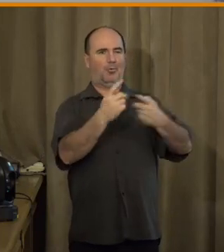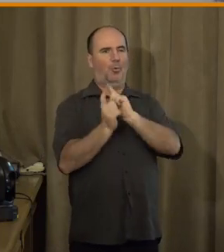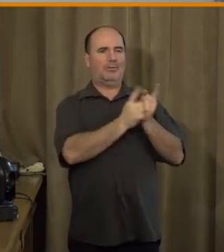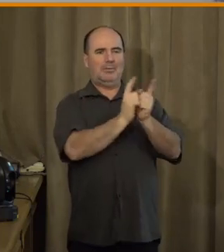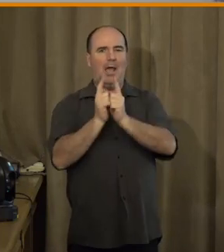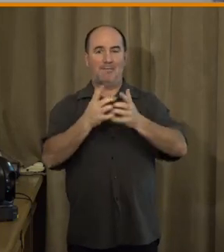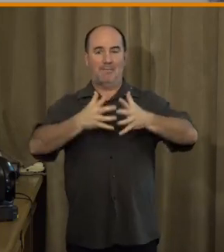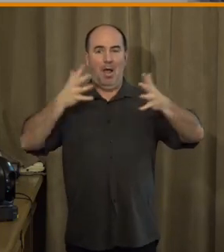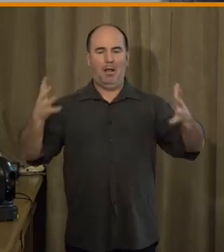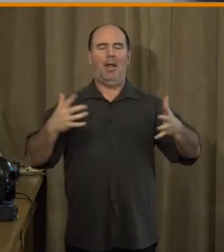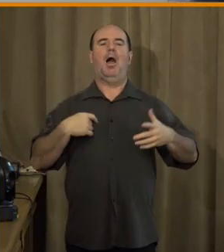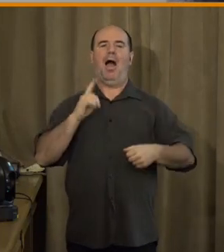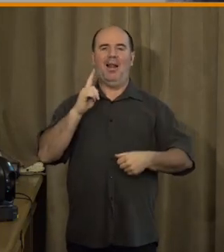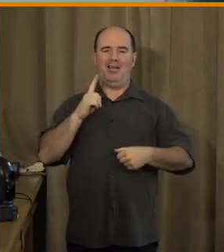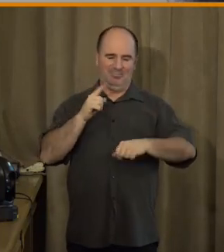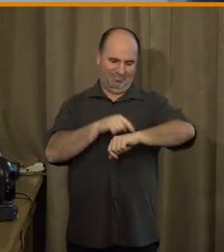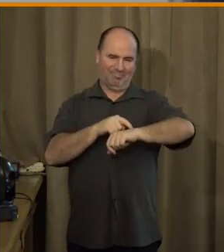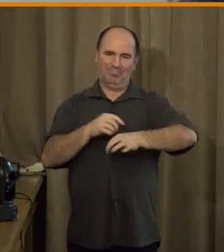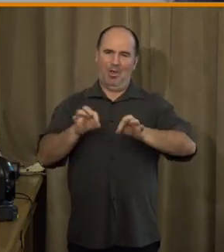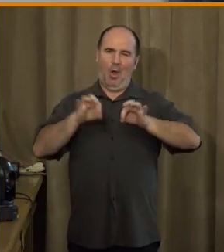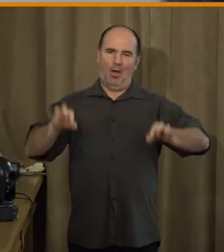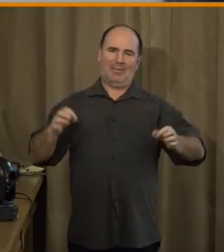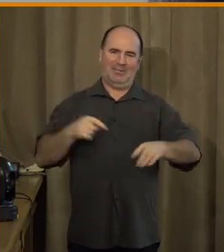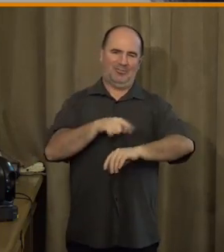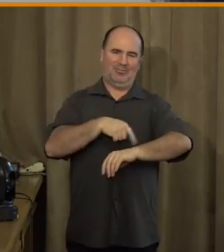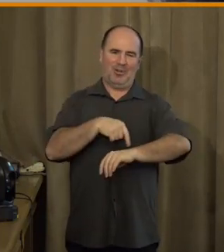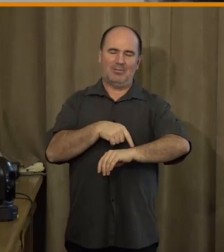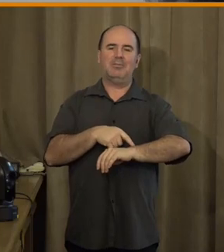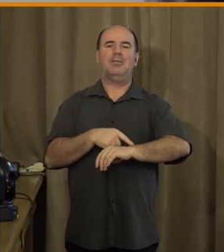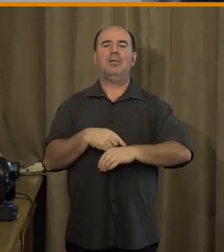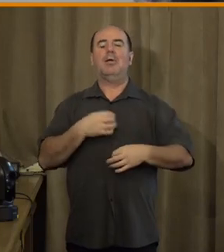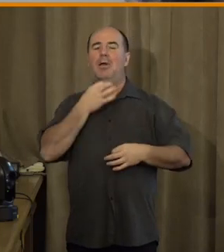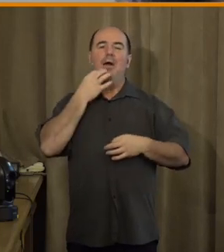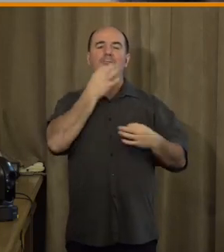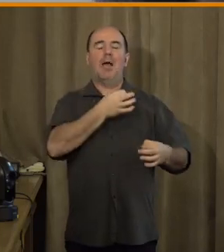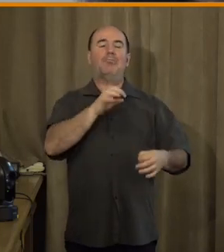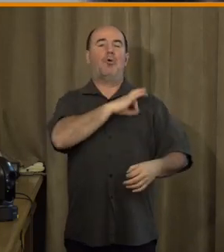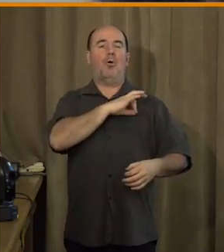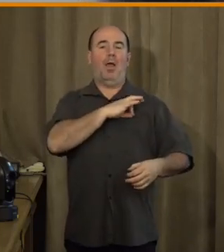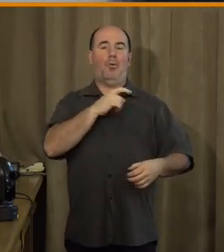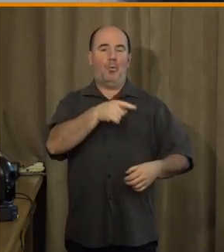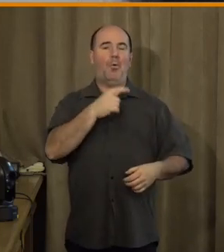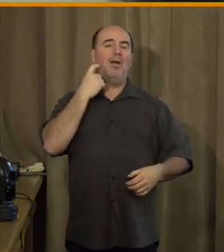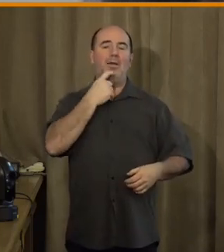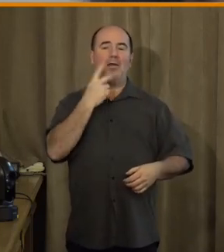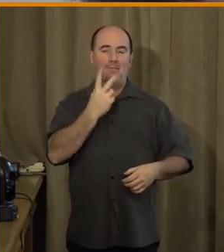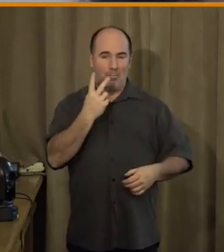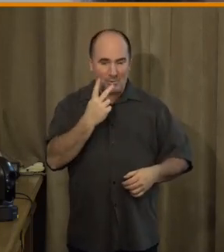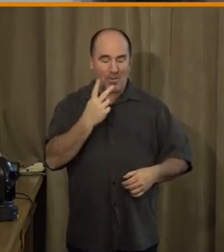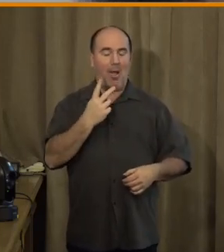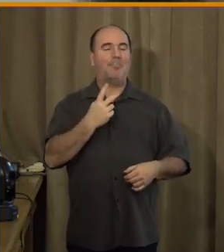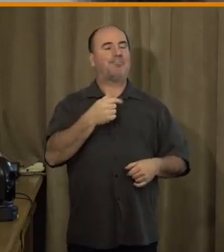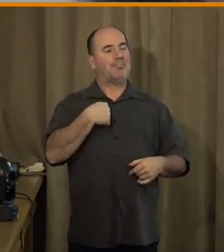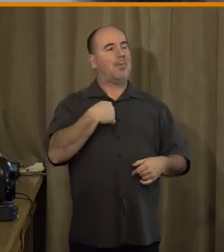čas. Já se ptám tedy kolegů, jak Jana Obobořila z Juridica Remedia, tak i kolegyně Kateřiny Peškové na dvě otázky.